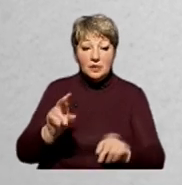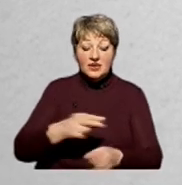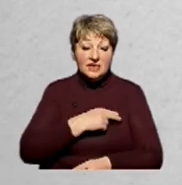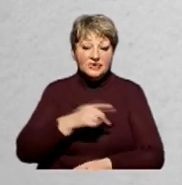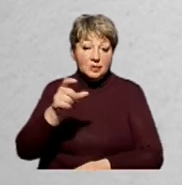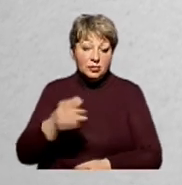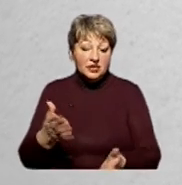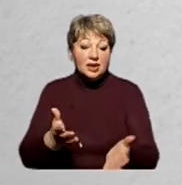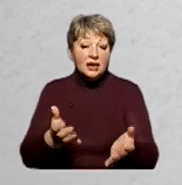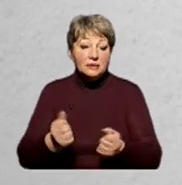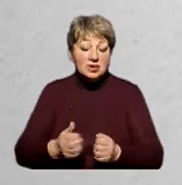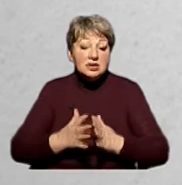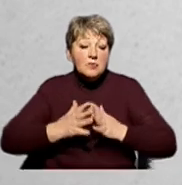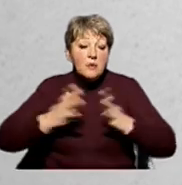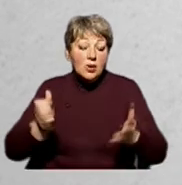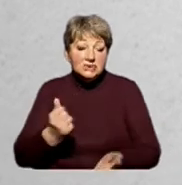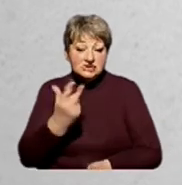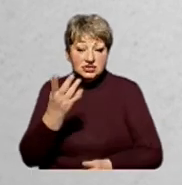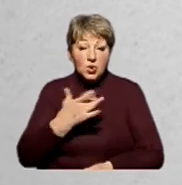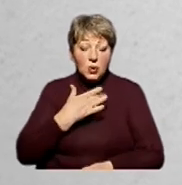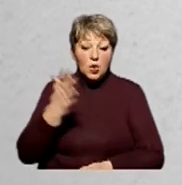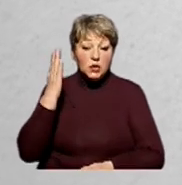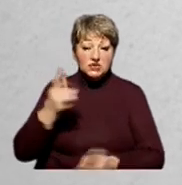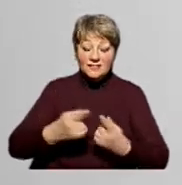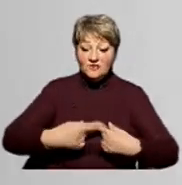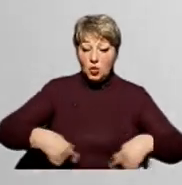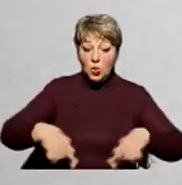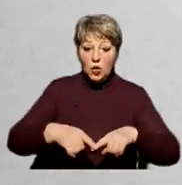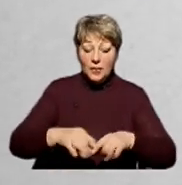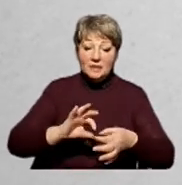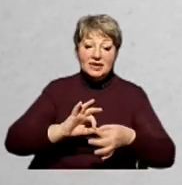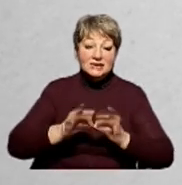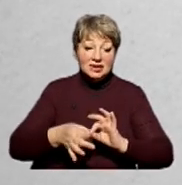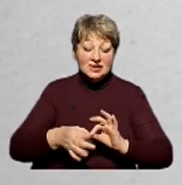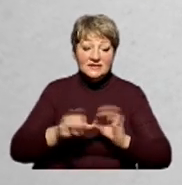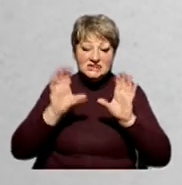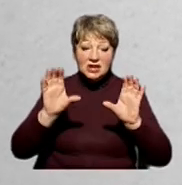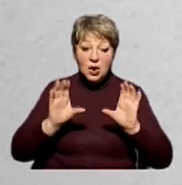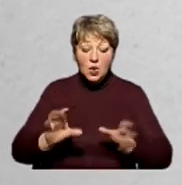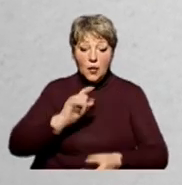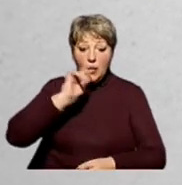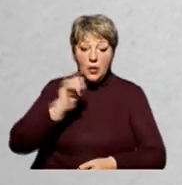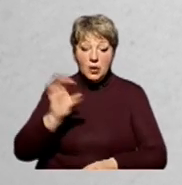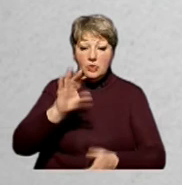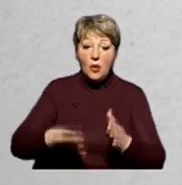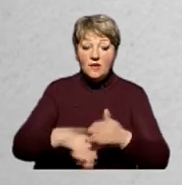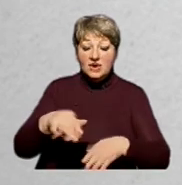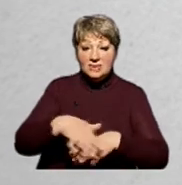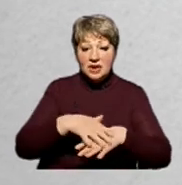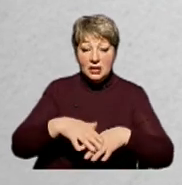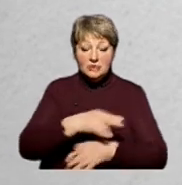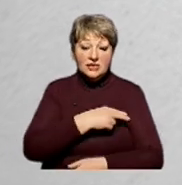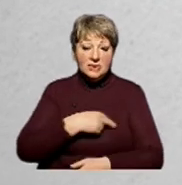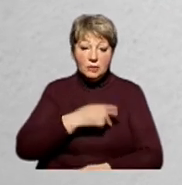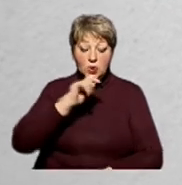депутат, який отримав найбільшу кількість голосів в окрузі. Детальніше – в Законі України про вибори народних